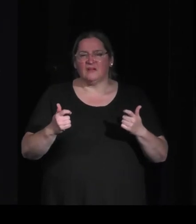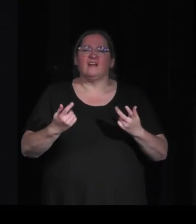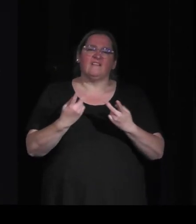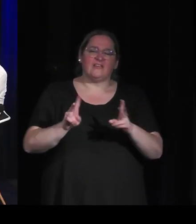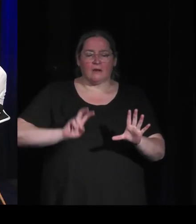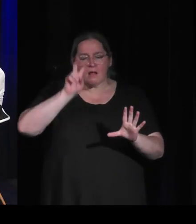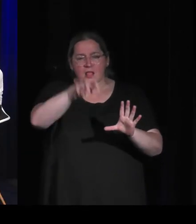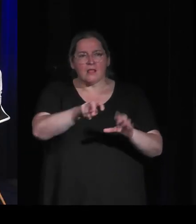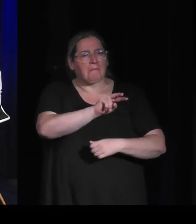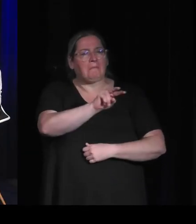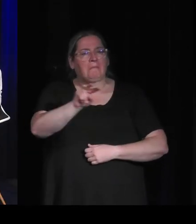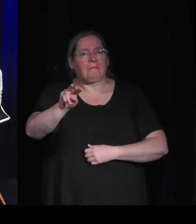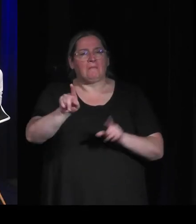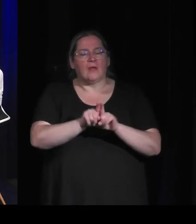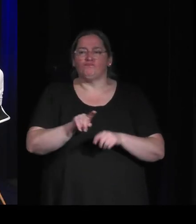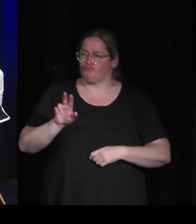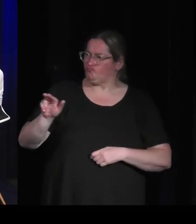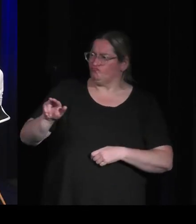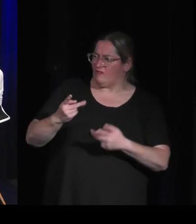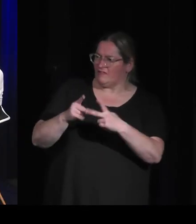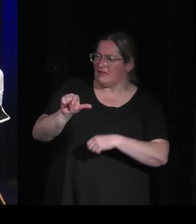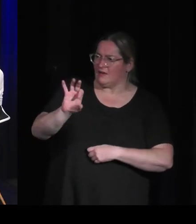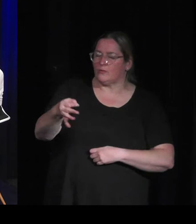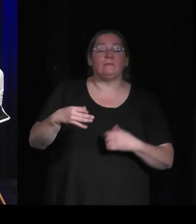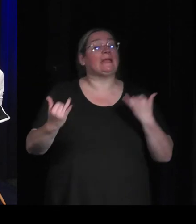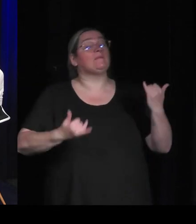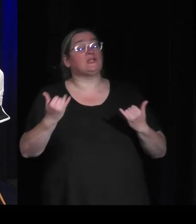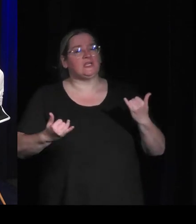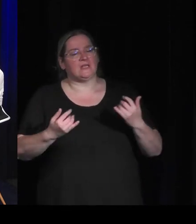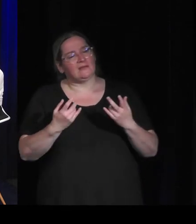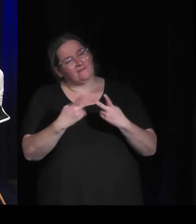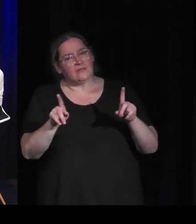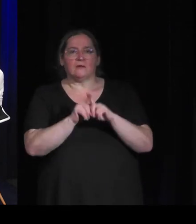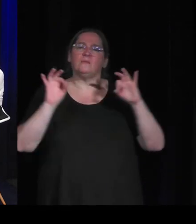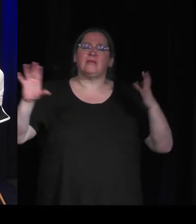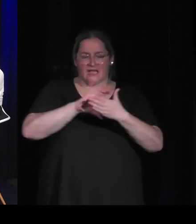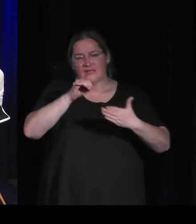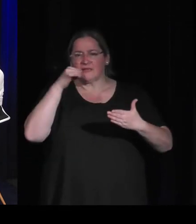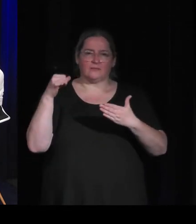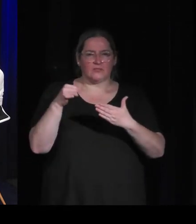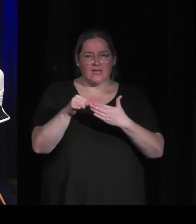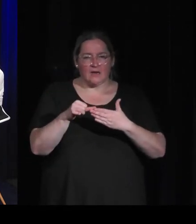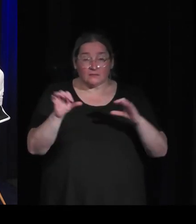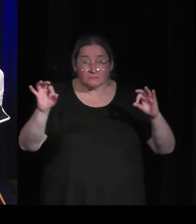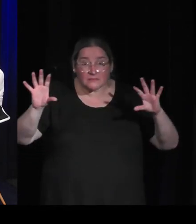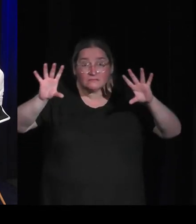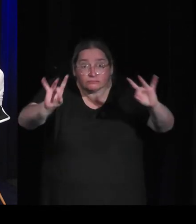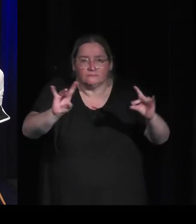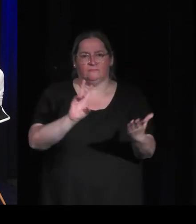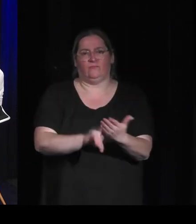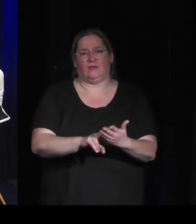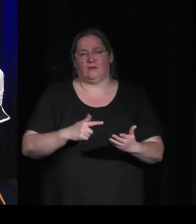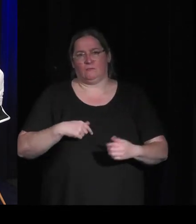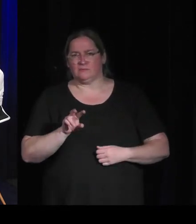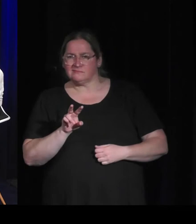on mettait non non mais ce que je veux dire c'est un Sarlat en verre en effet une carte postale c'est ça qui est important voilà ouais un truc super réaliste en fait je me